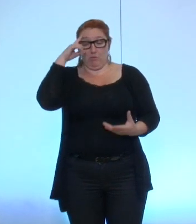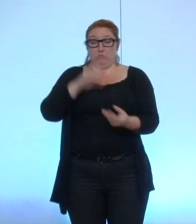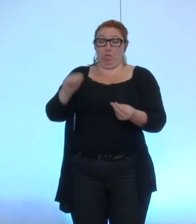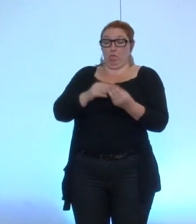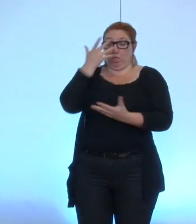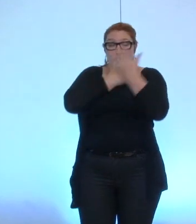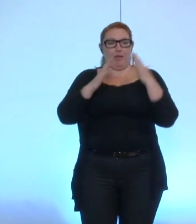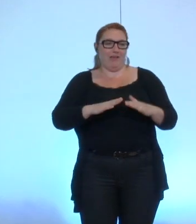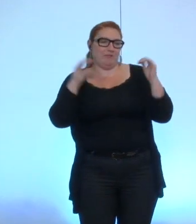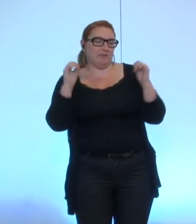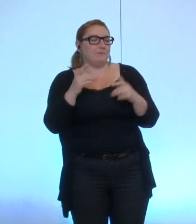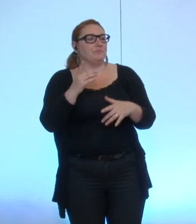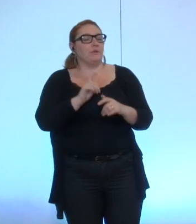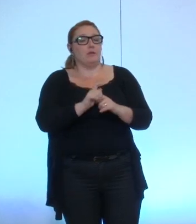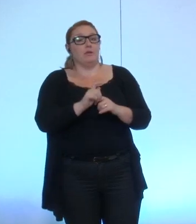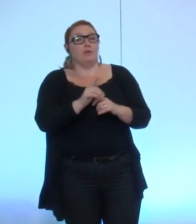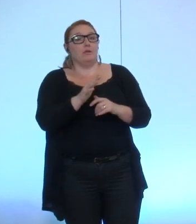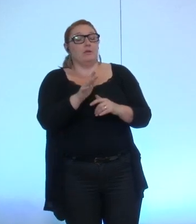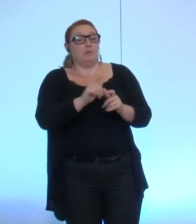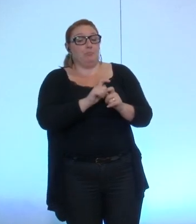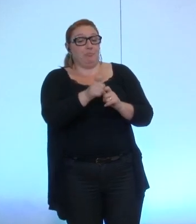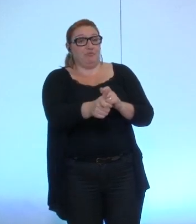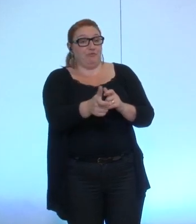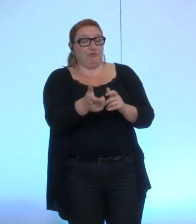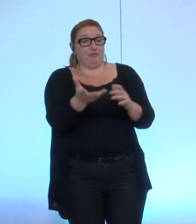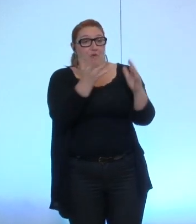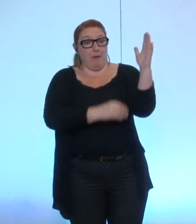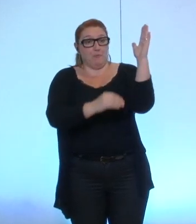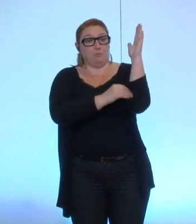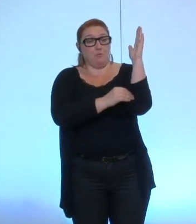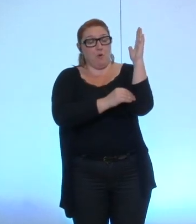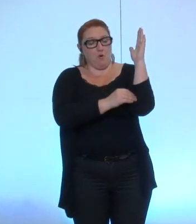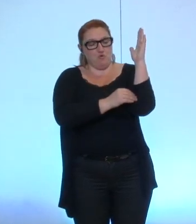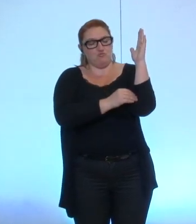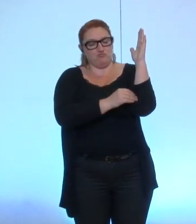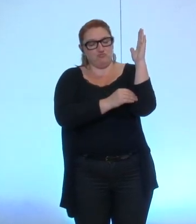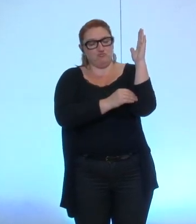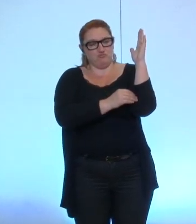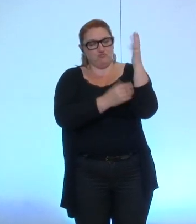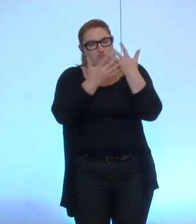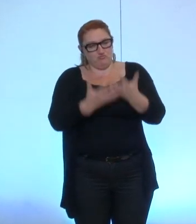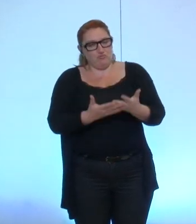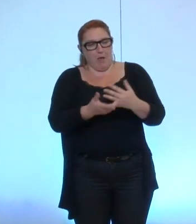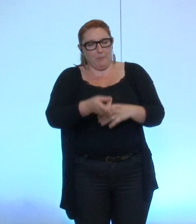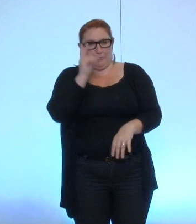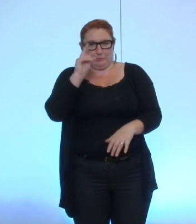questions nous arrivons à un amendement un peu plus conséquent